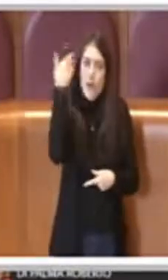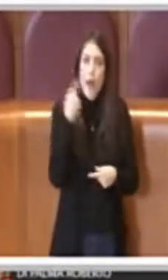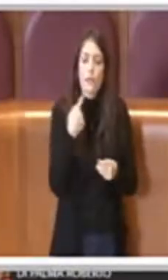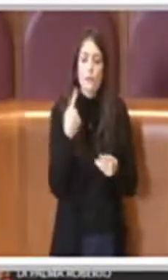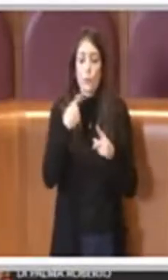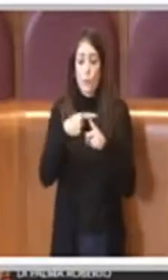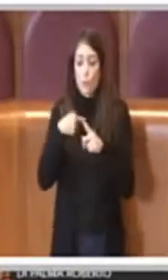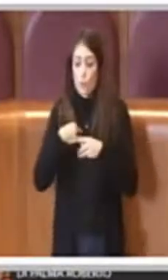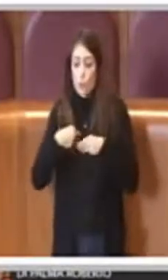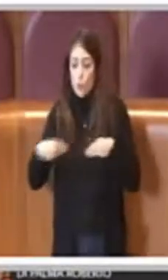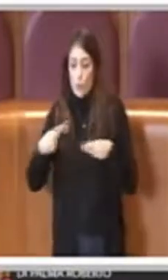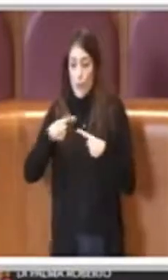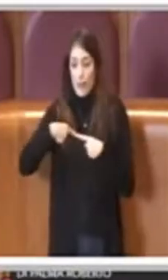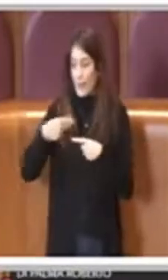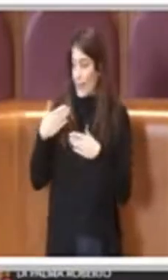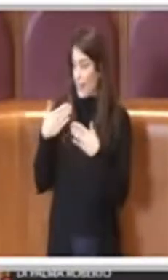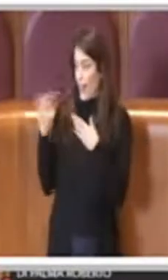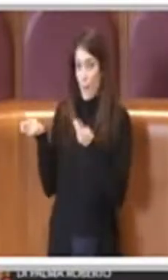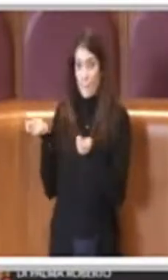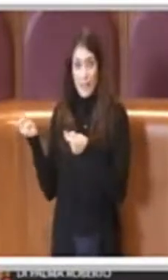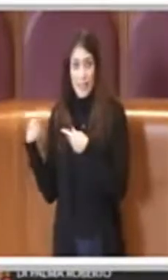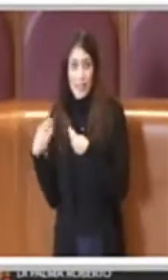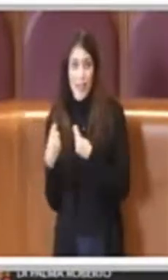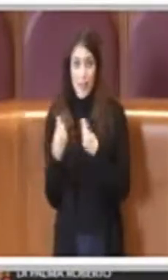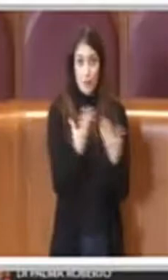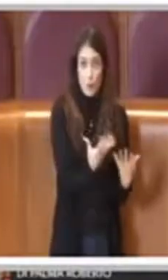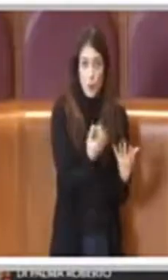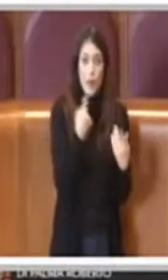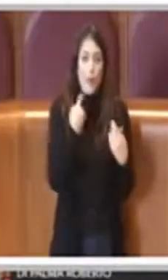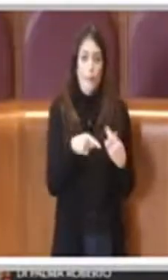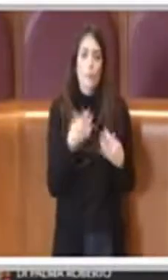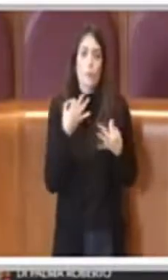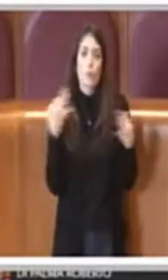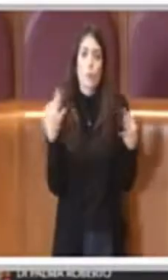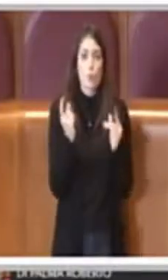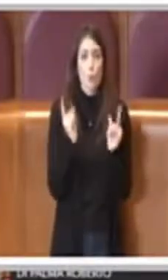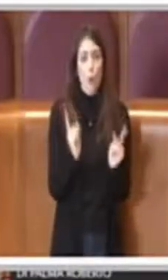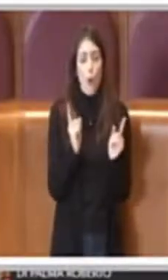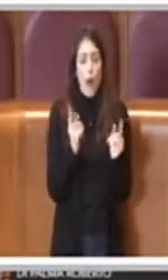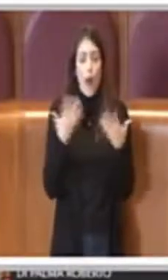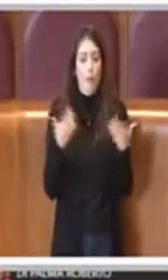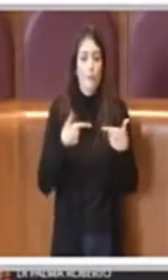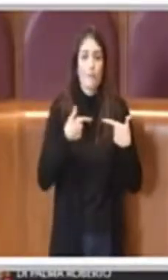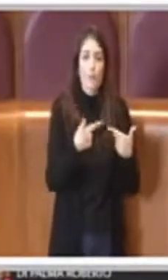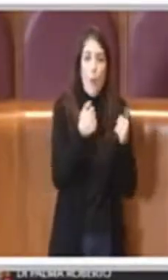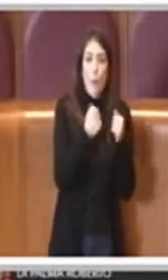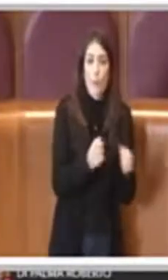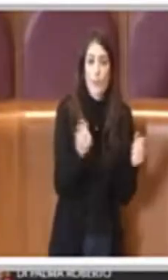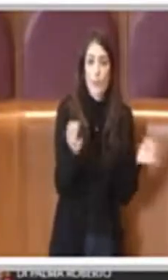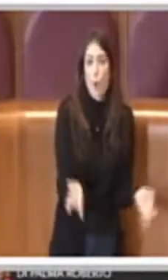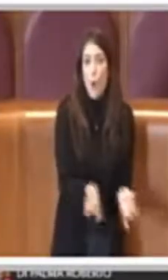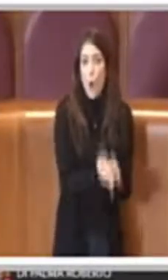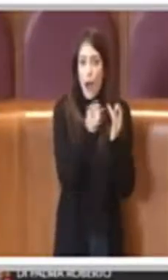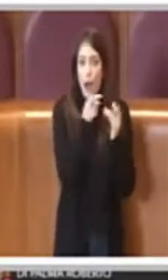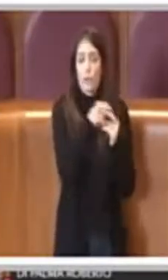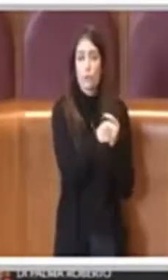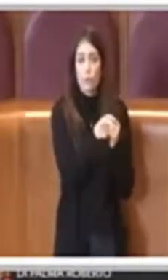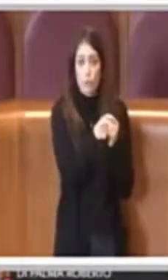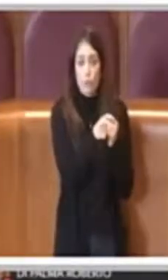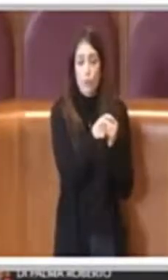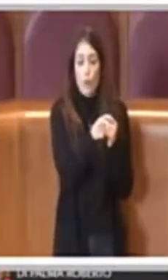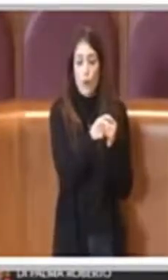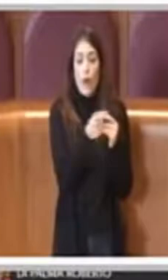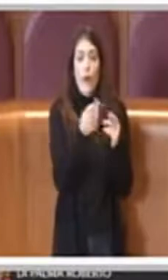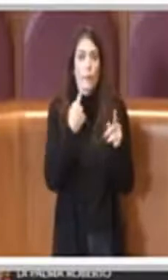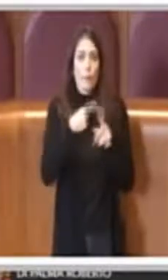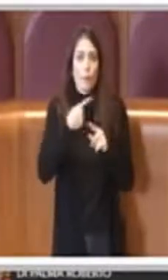amministrazione gli ha concesso. E quindi è giusto che gli sia data l'ennesima opportunità, anzi che sia data una risposta